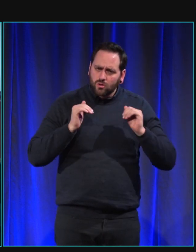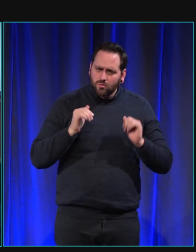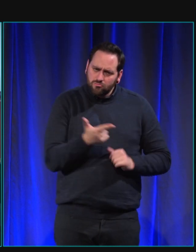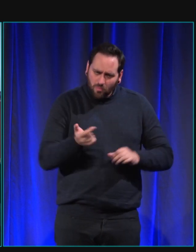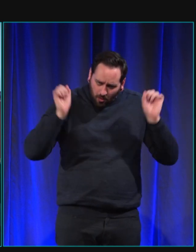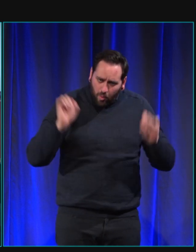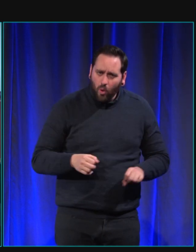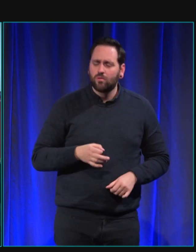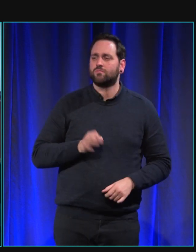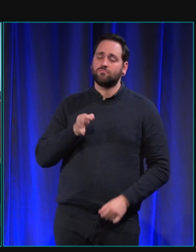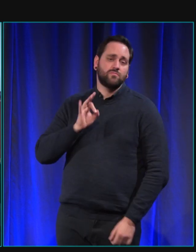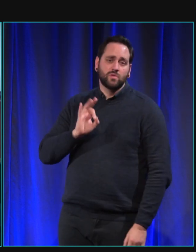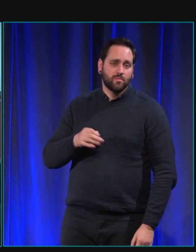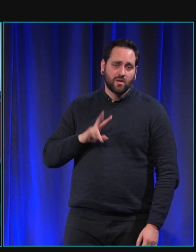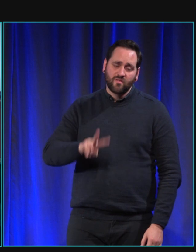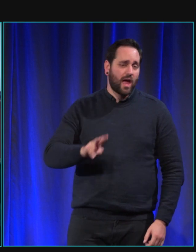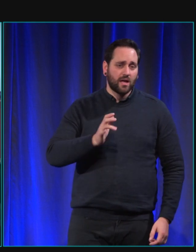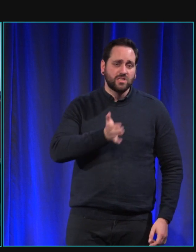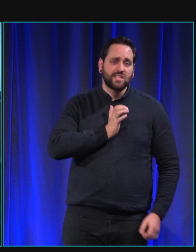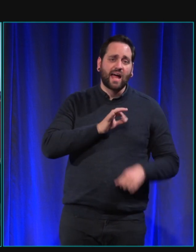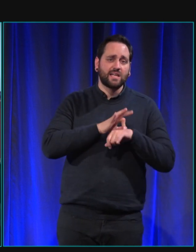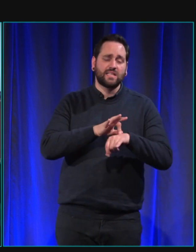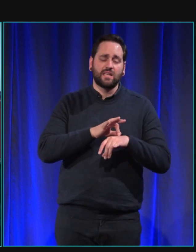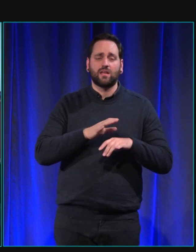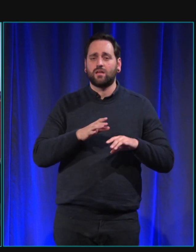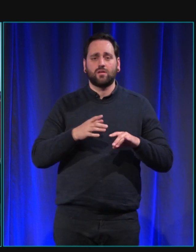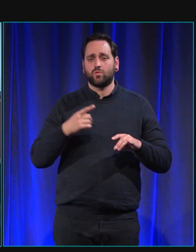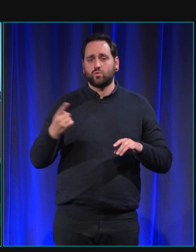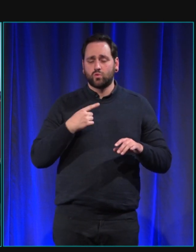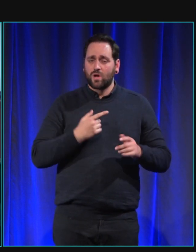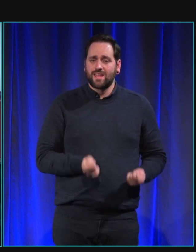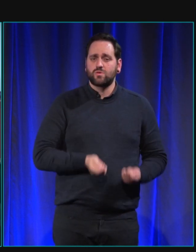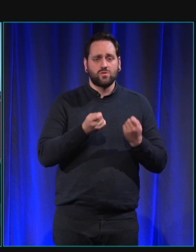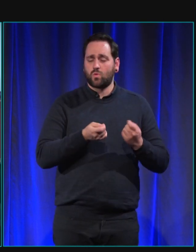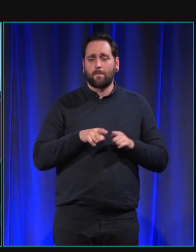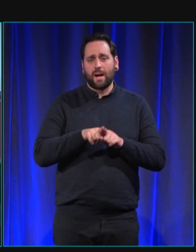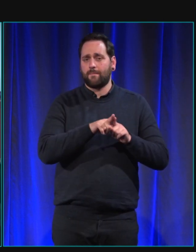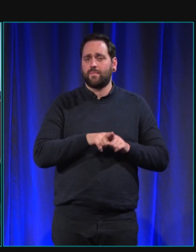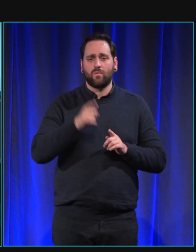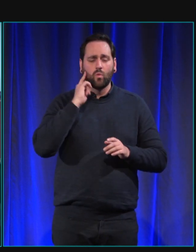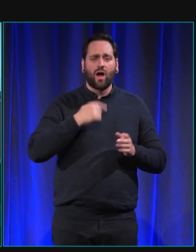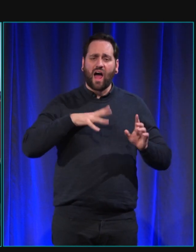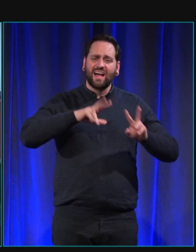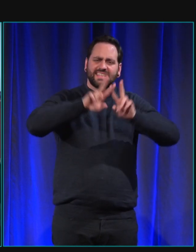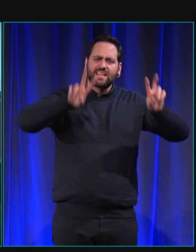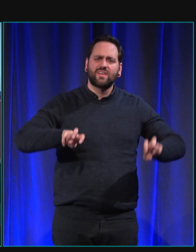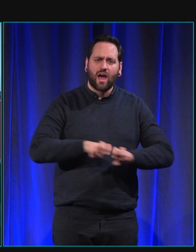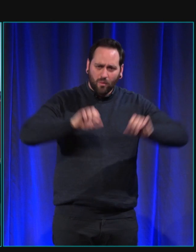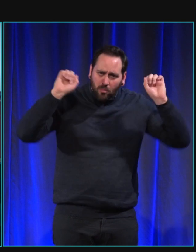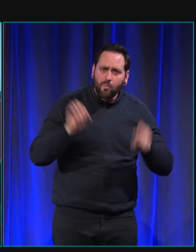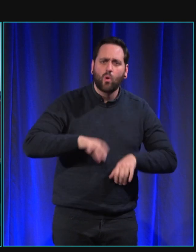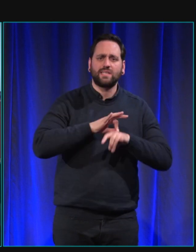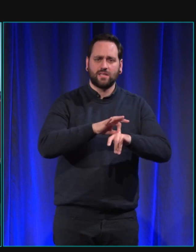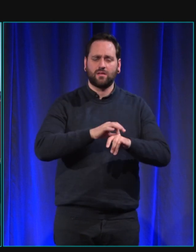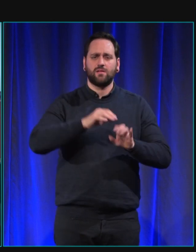c'est pareil ils ont la même éducation c'est à dire qu'ils ont leur certificat d'aptitude à guider elle est composée de trois parties il une partie obéissance